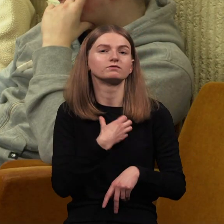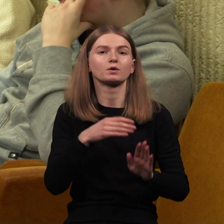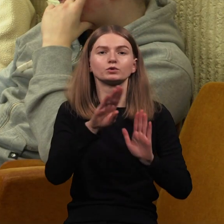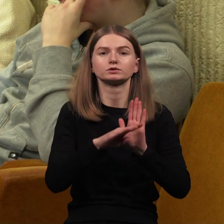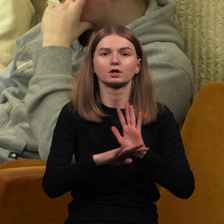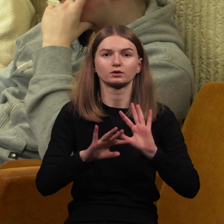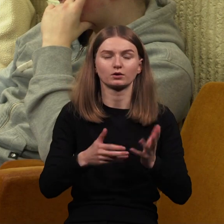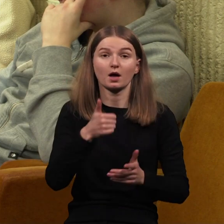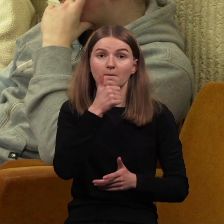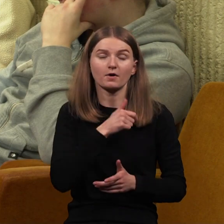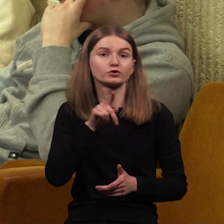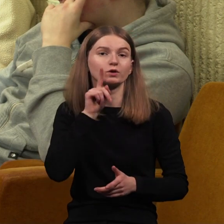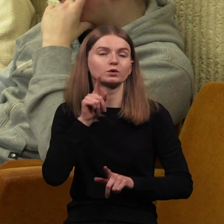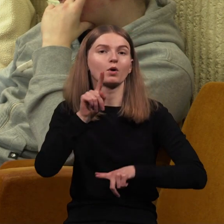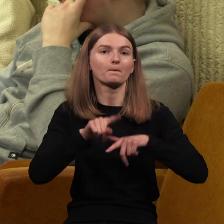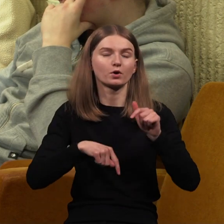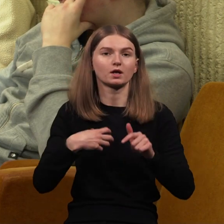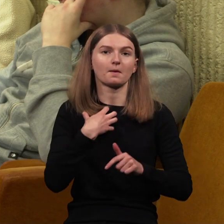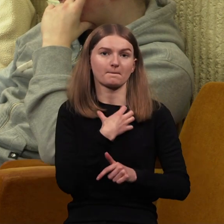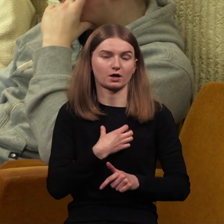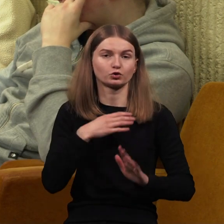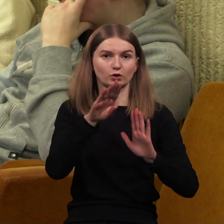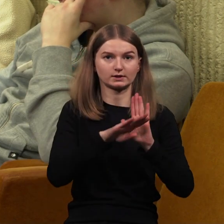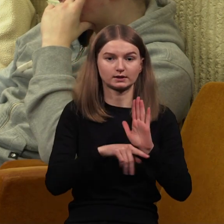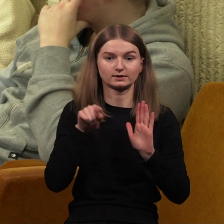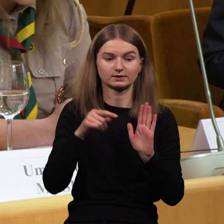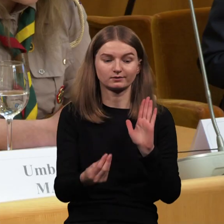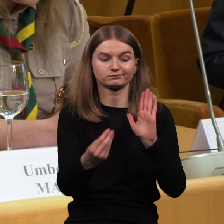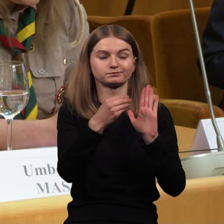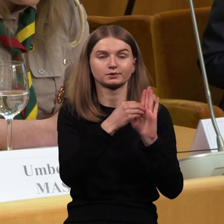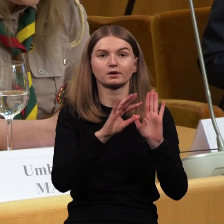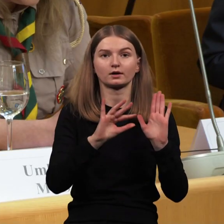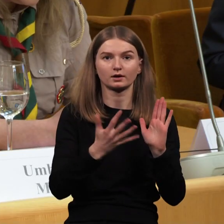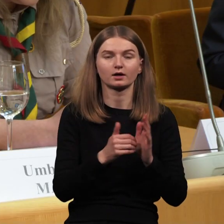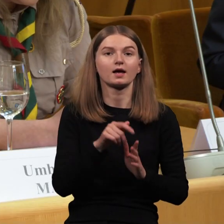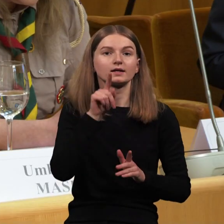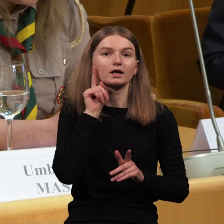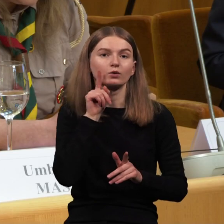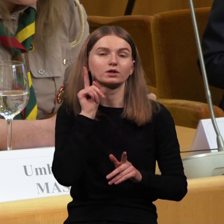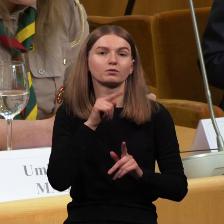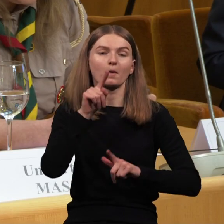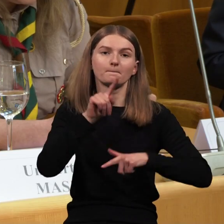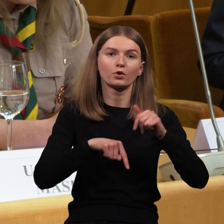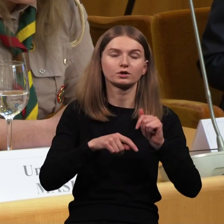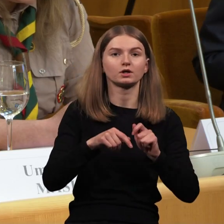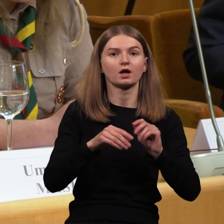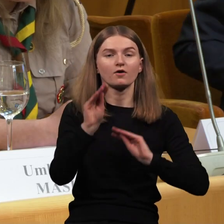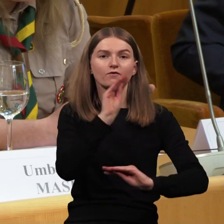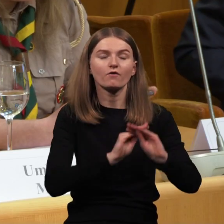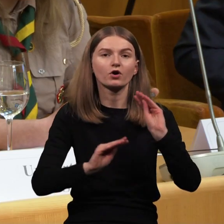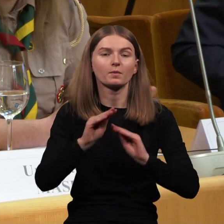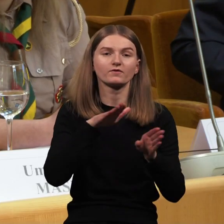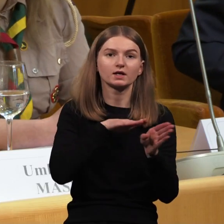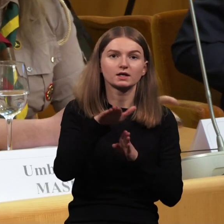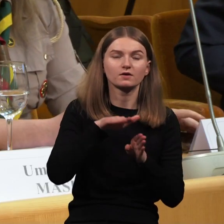pavyzdžiui, jaunimo politikos pagrindų įstatymą, kuris nustato jaunimo politikos formavimo įgyvendinimo, darbo su jaunimu